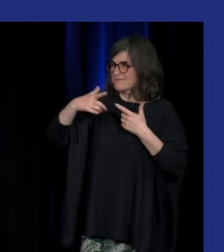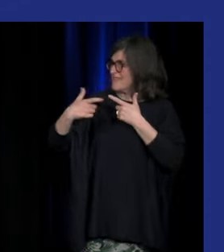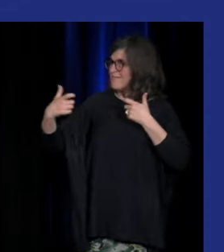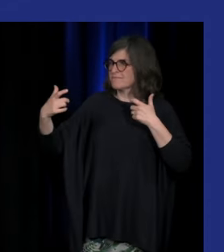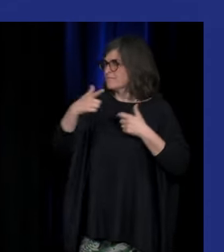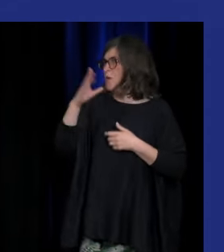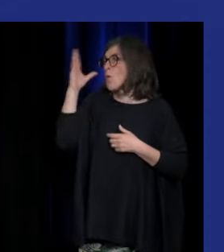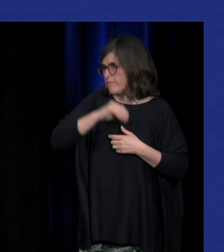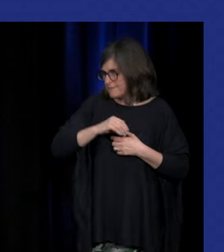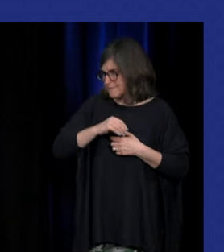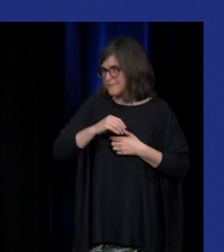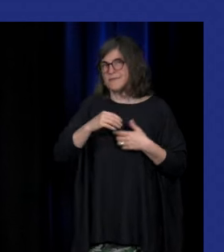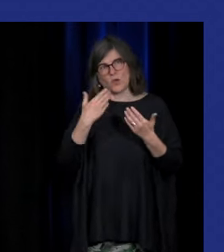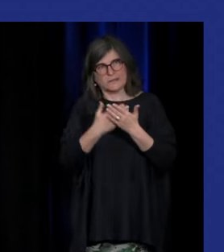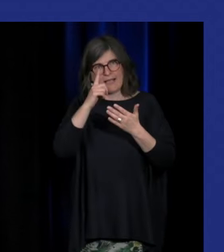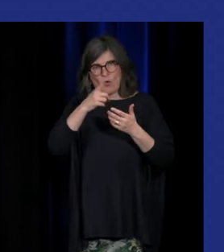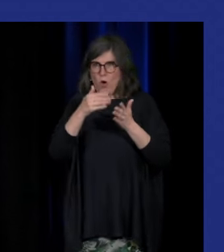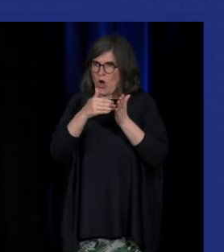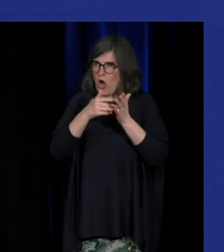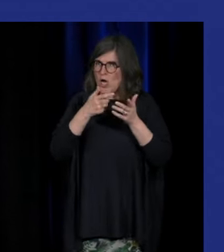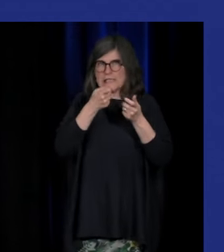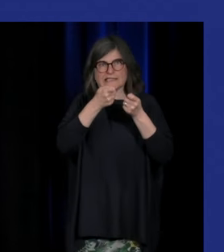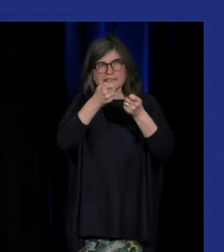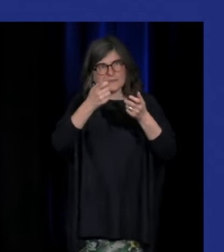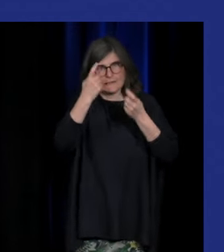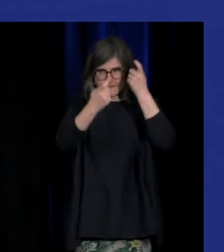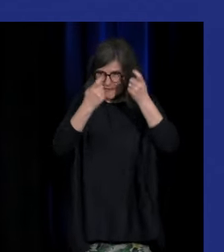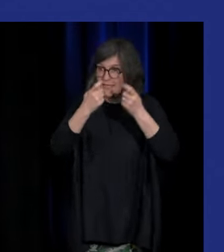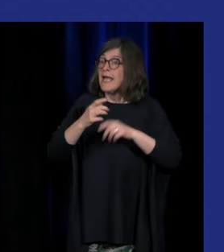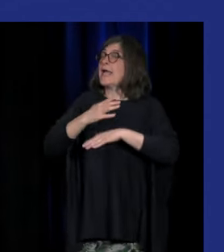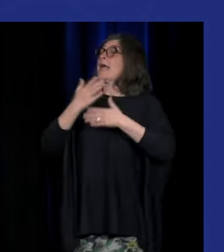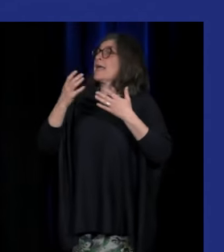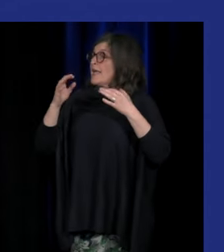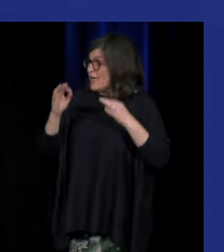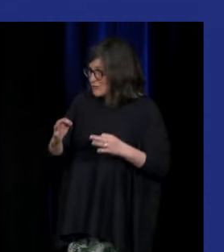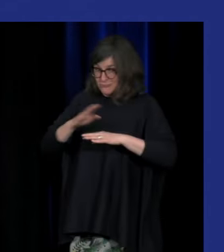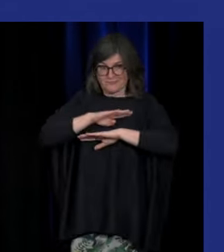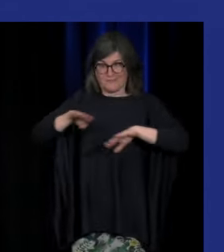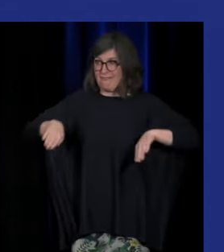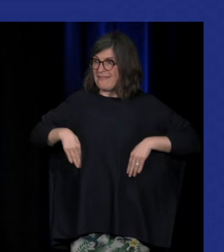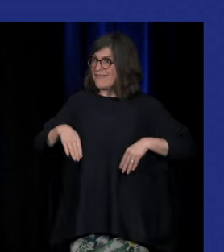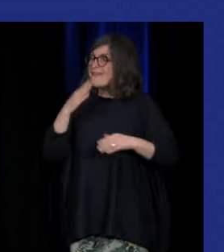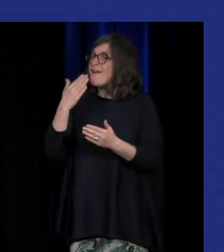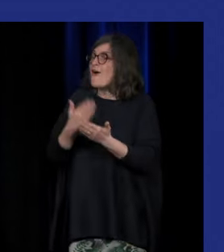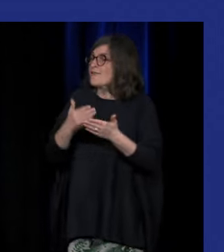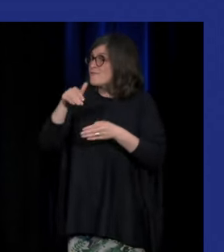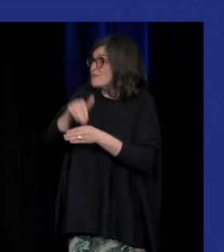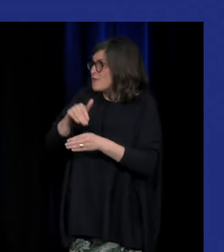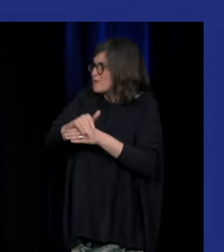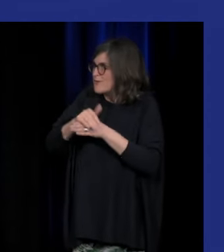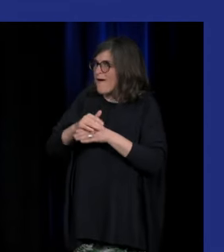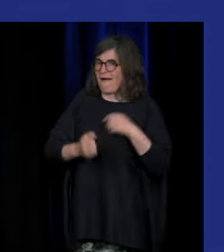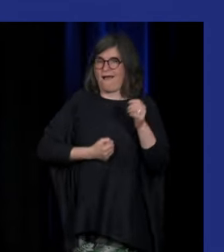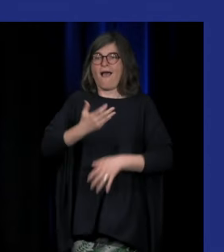normes donc qu'il faut encore interroger et d'ailleurs dans cette dernière séance consacrée donc à l'art sourd l'art sourd comme